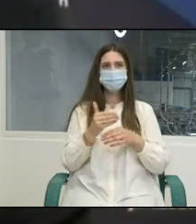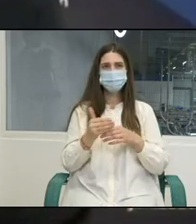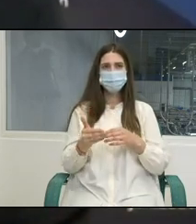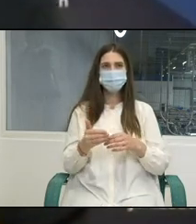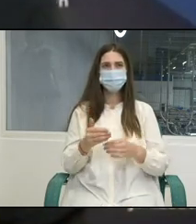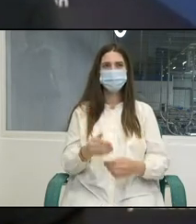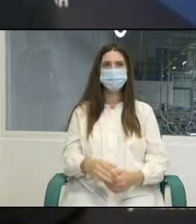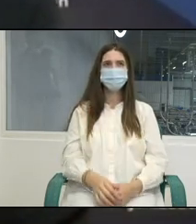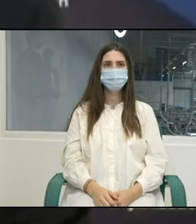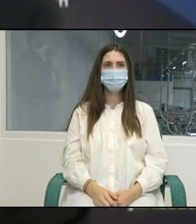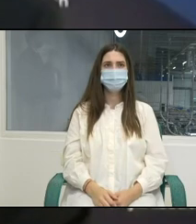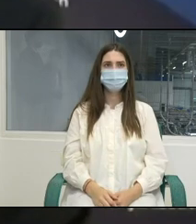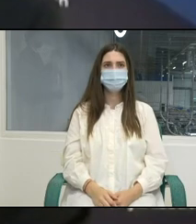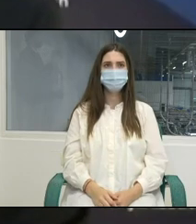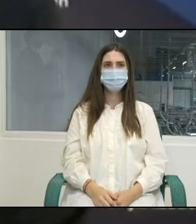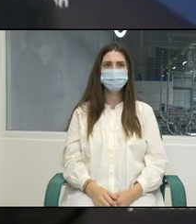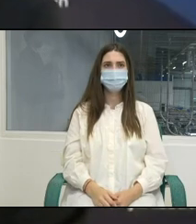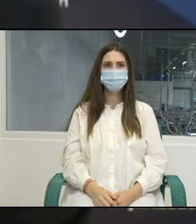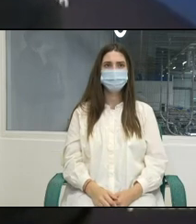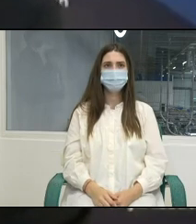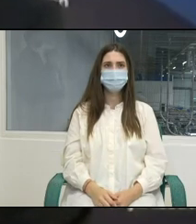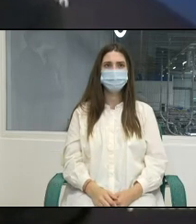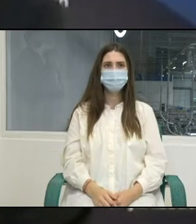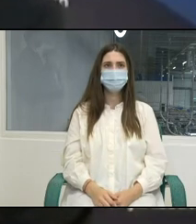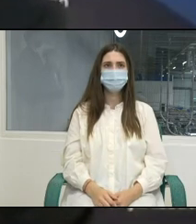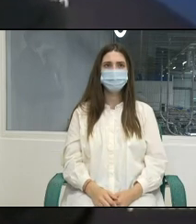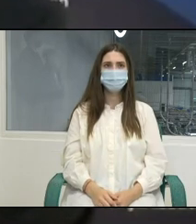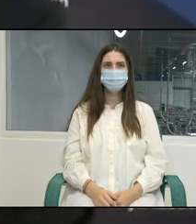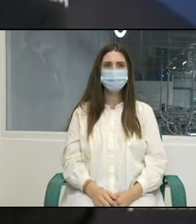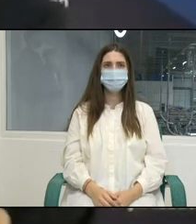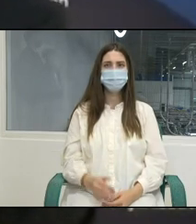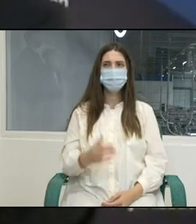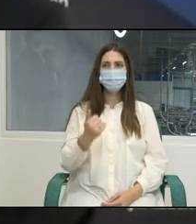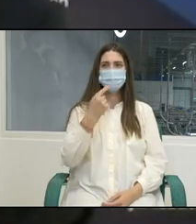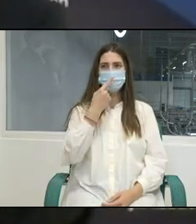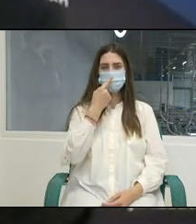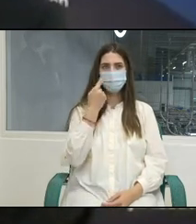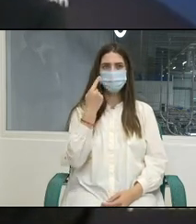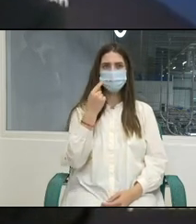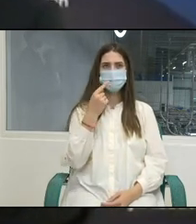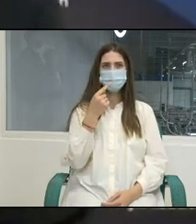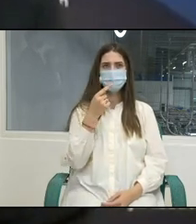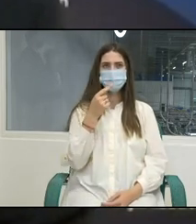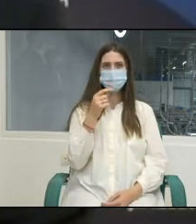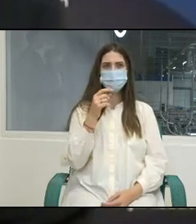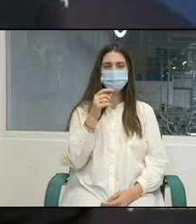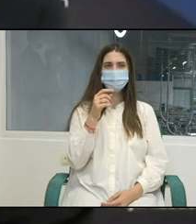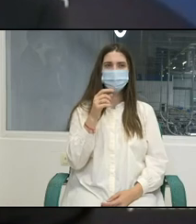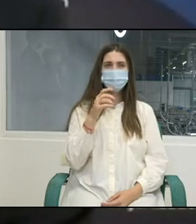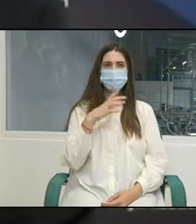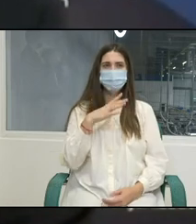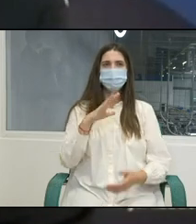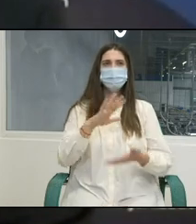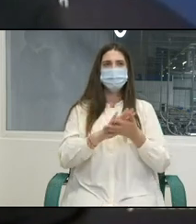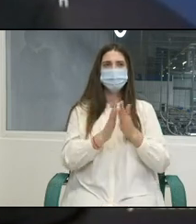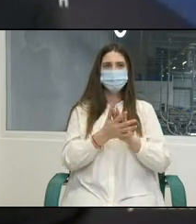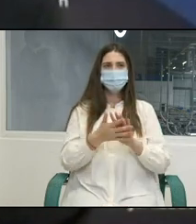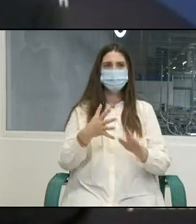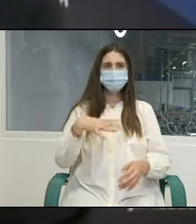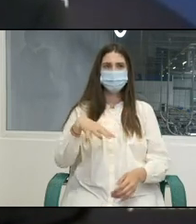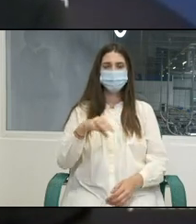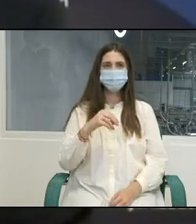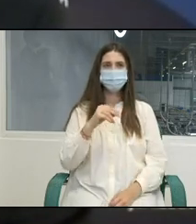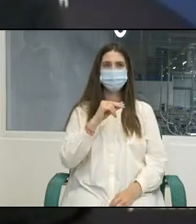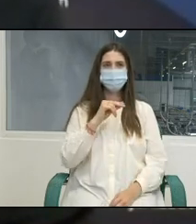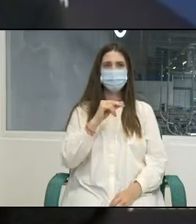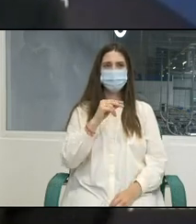sosierii domnului Spătaro. Domnului a fost numit abia în august. Eu deja am avut o ședință informală cu dumnealui. Eu știu că are